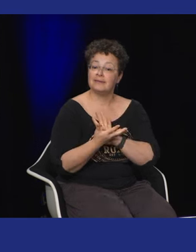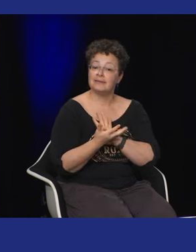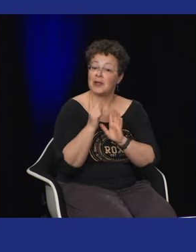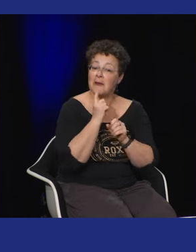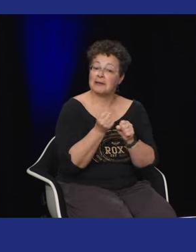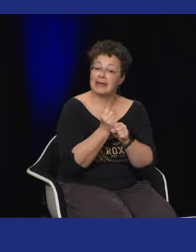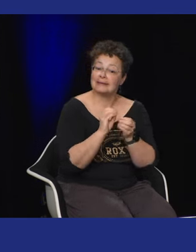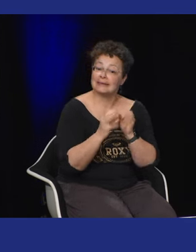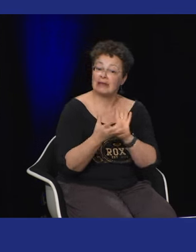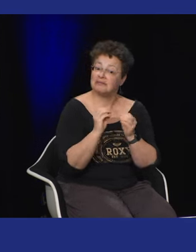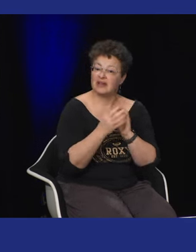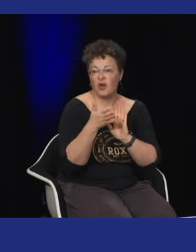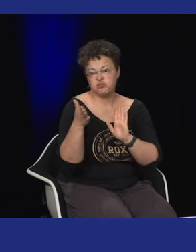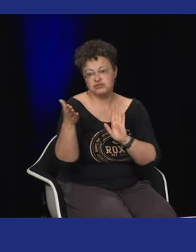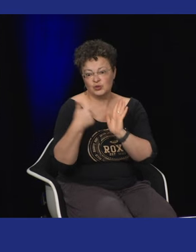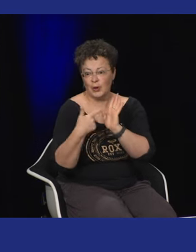alors en en en